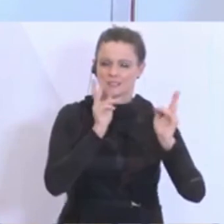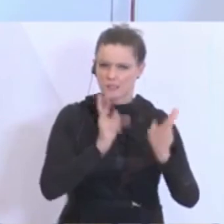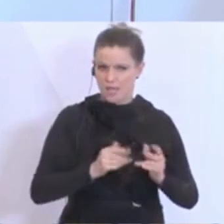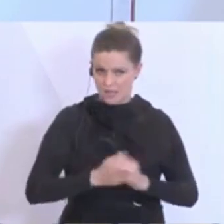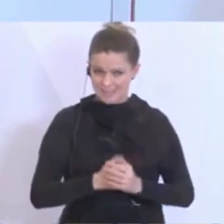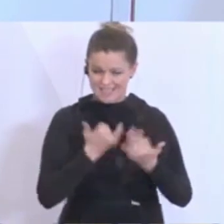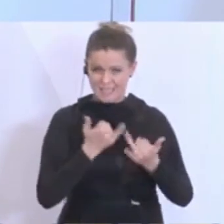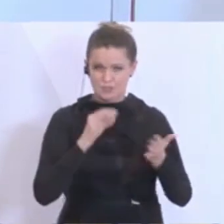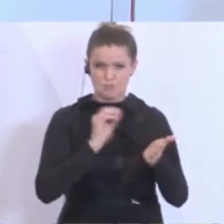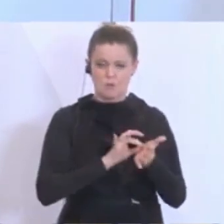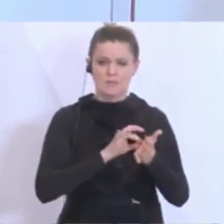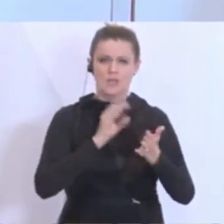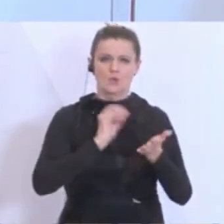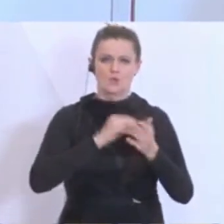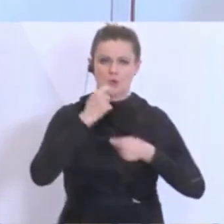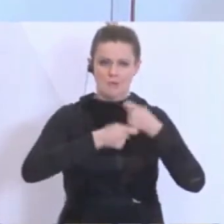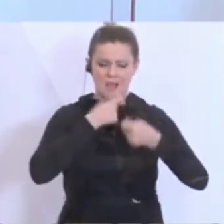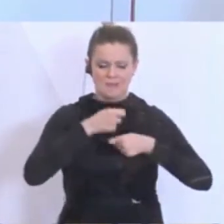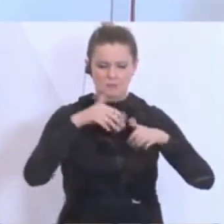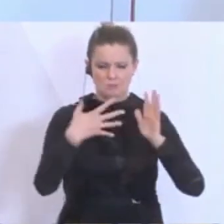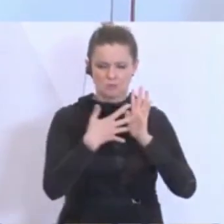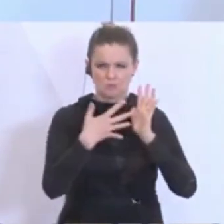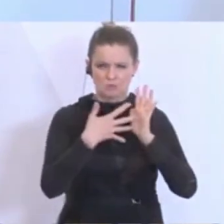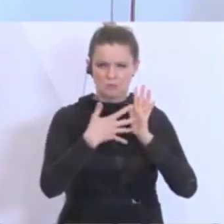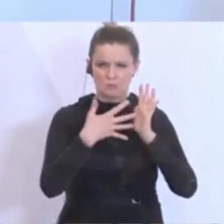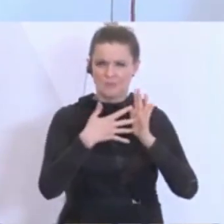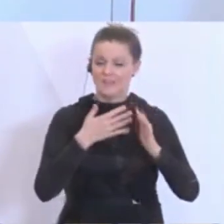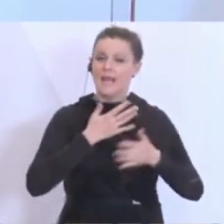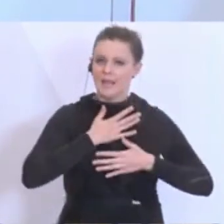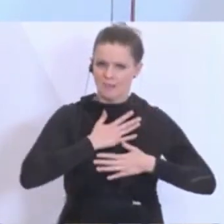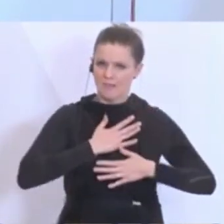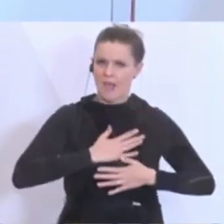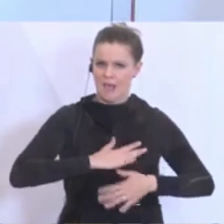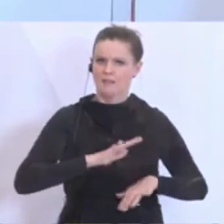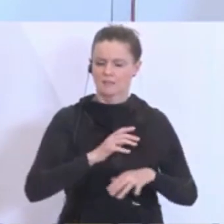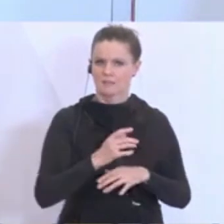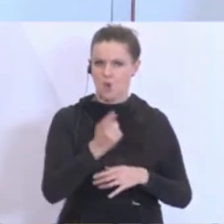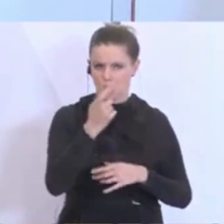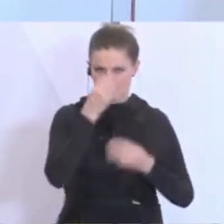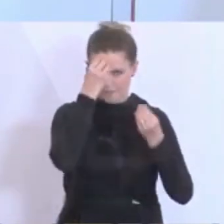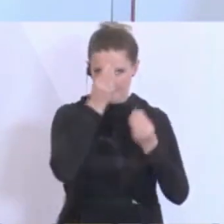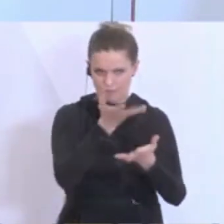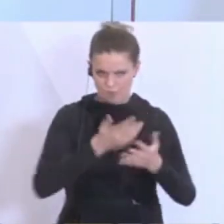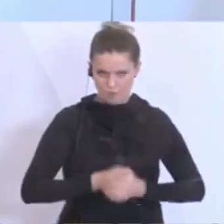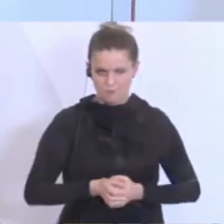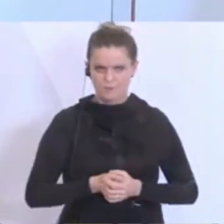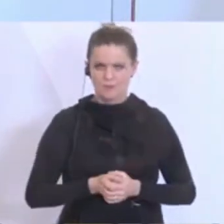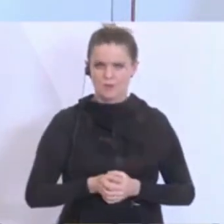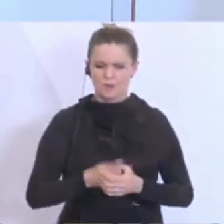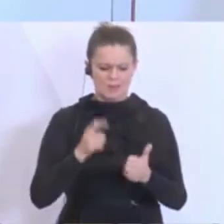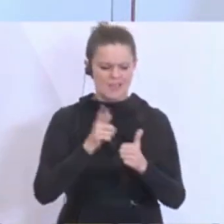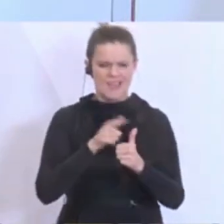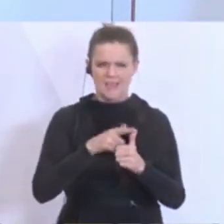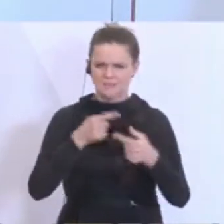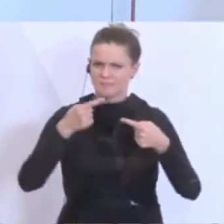da sind wir gerade dabei, das auch zu prüfen und werden wir Sie sehr gerne davon auch informieren. Und jetzt ist mir der erste